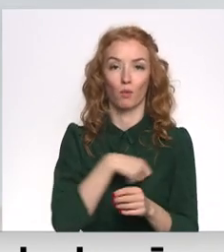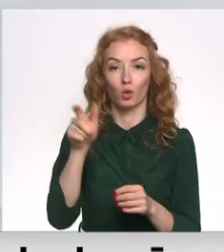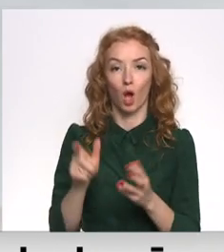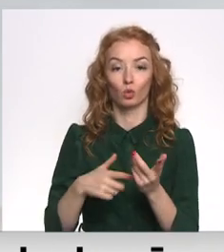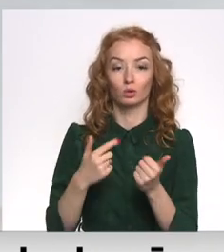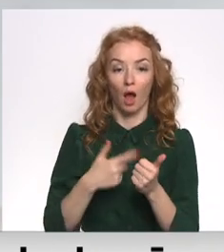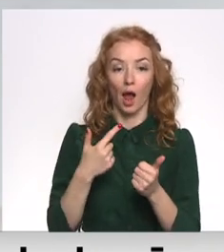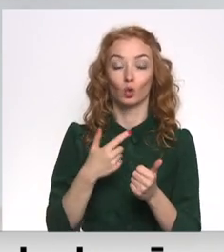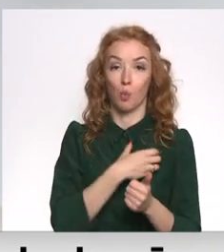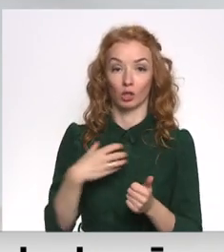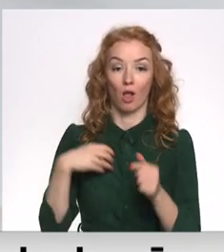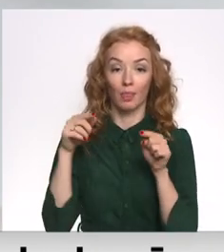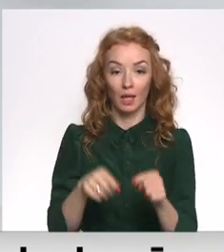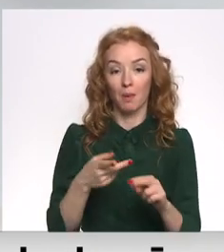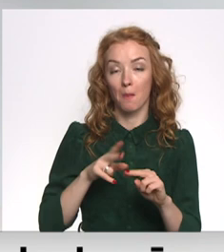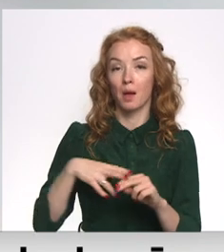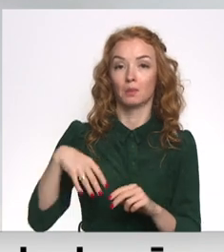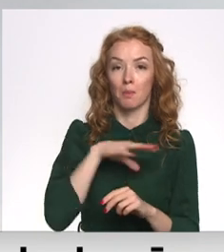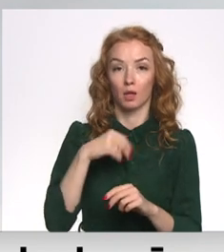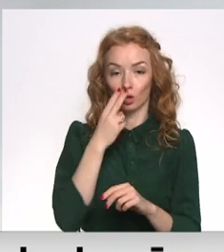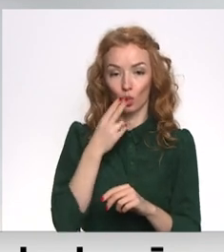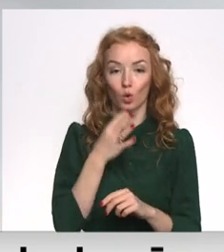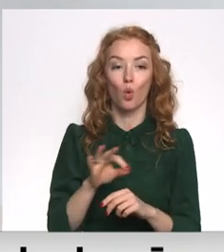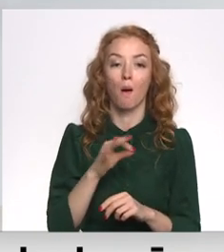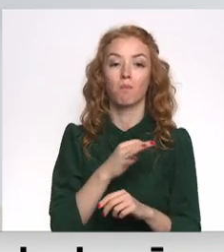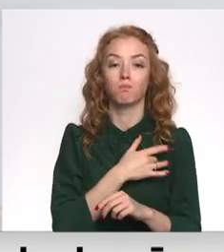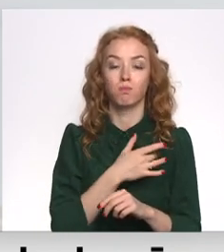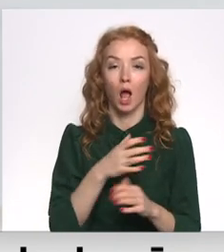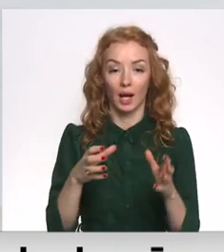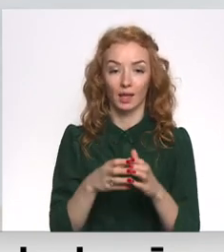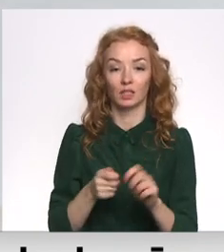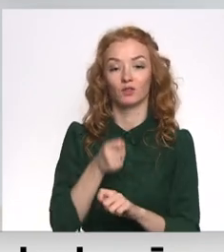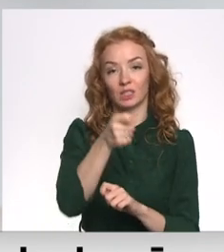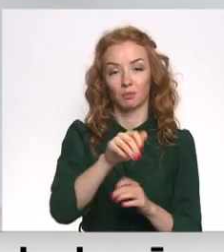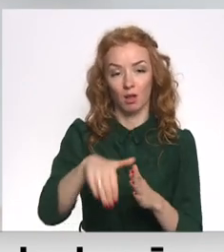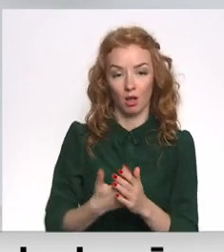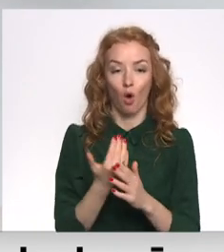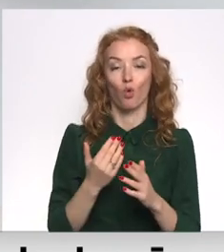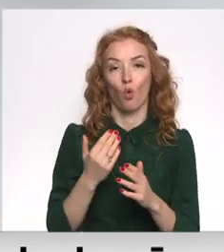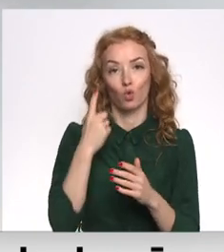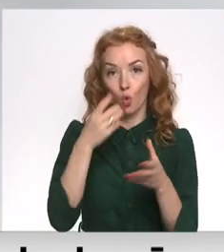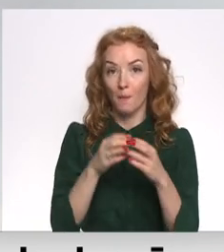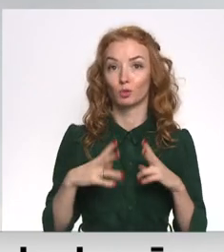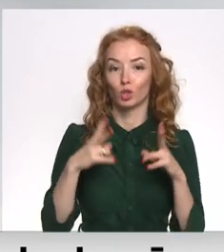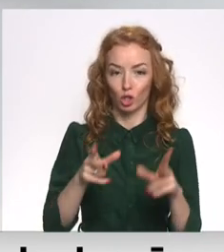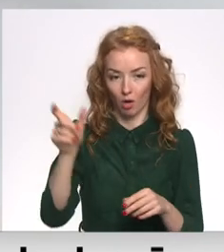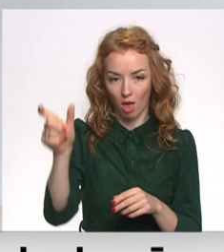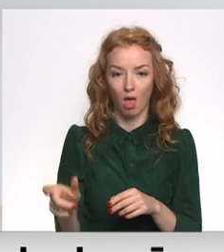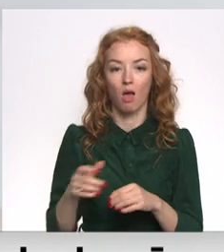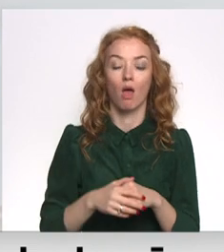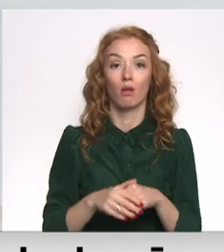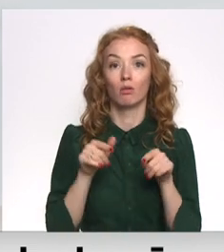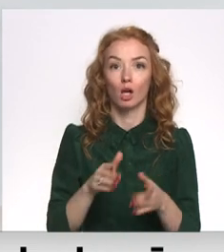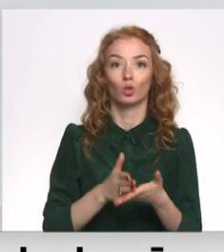pašvaldībā, līdz ar to arī mēs no kūdīgas novadām izvēsim jaunot domas tieks vēlētāji. Visicamāk tas